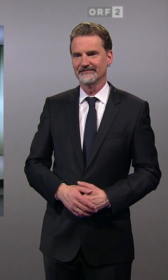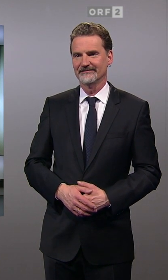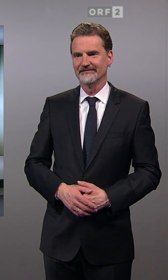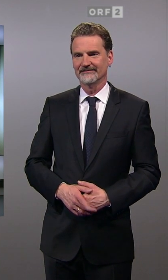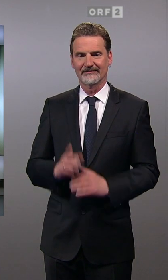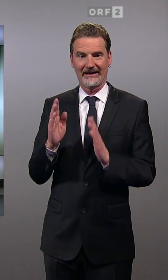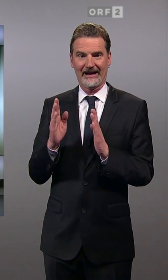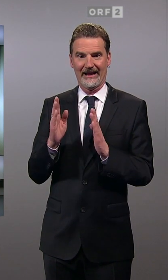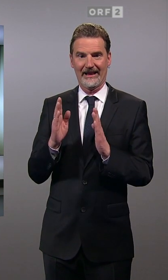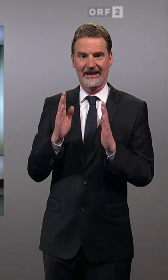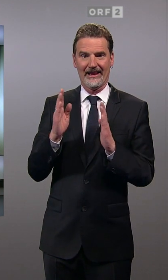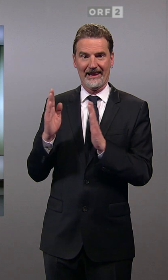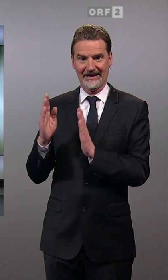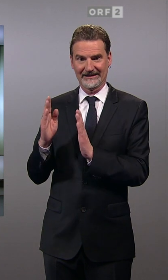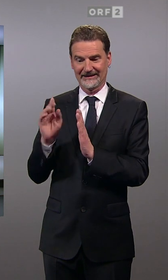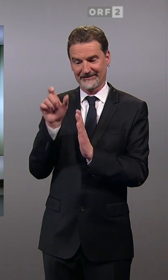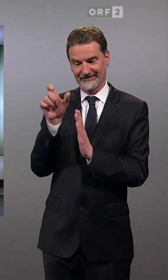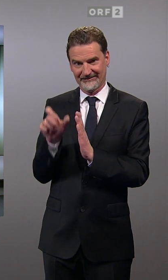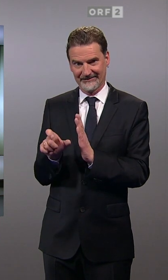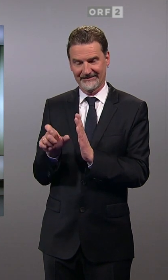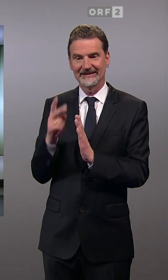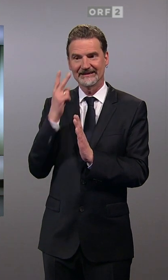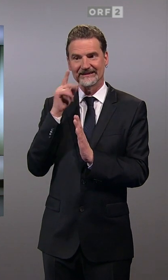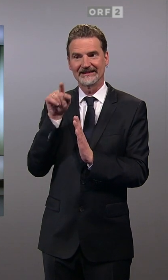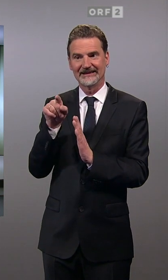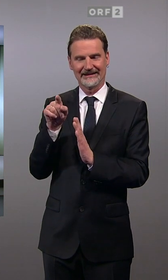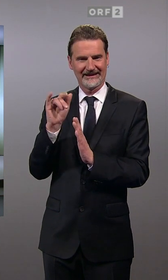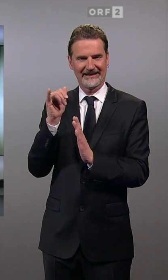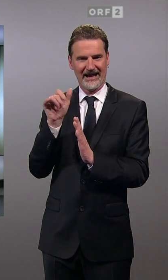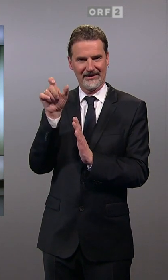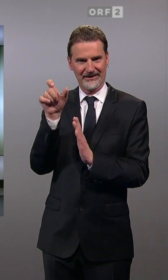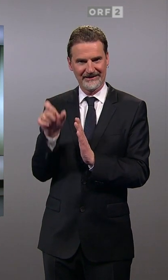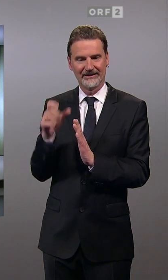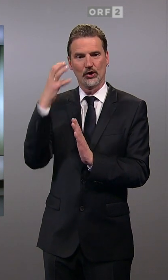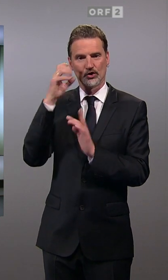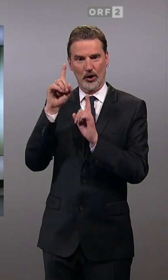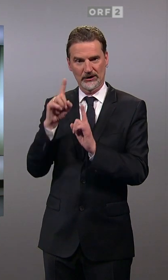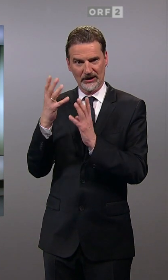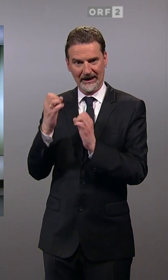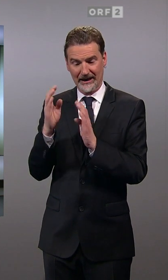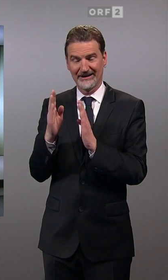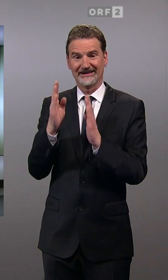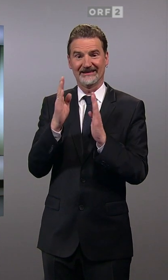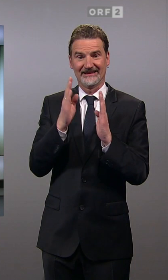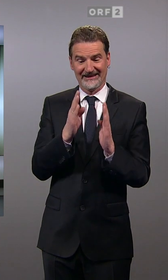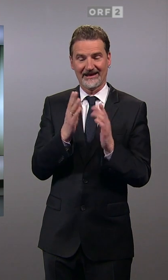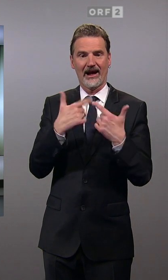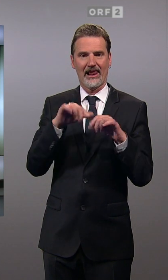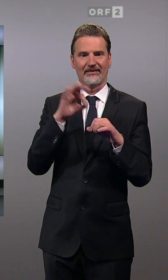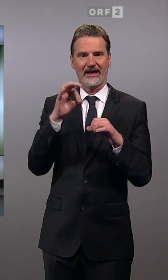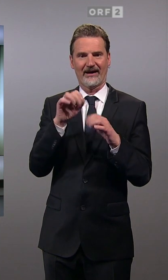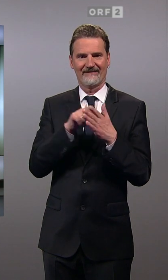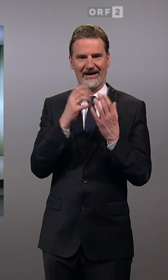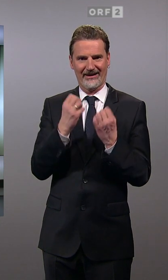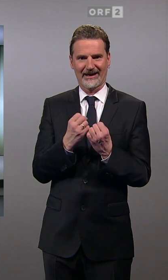Die linke Säule, die deutlicher eingefärbte, also die aus Königstetten, ganz nahe am Landtagswahlergebnis dabei.